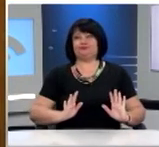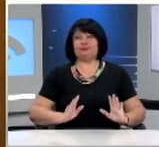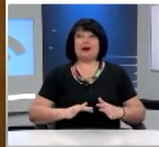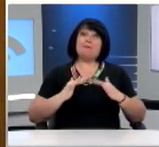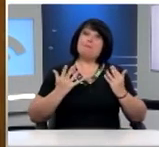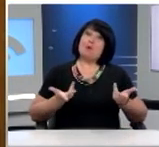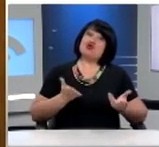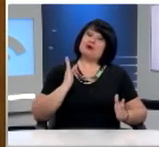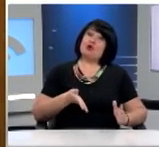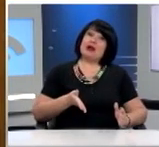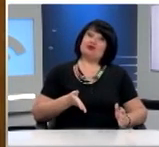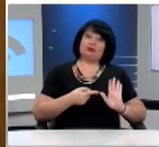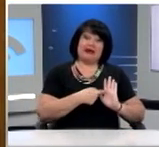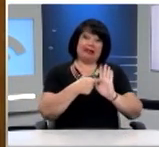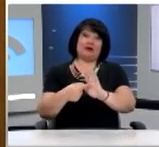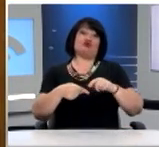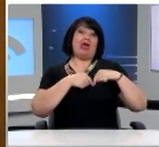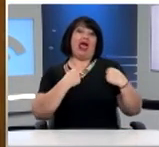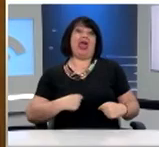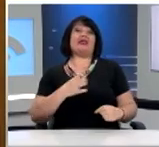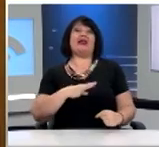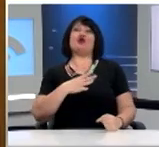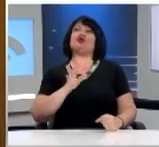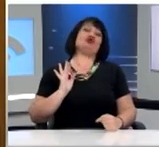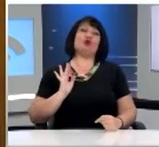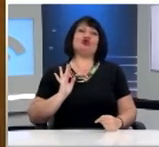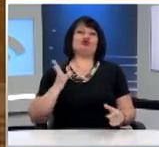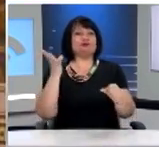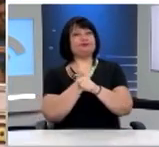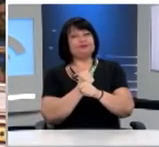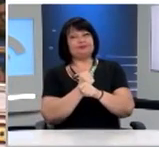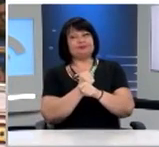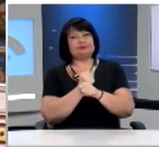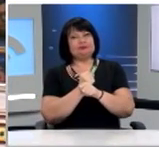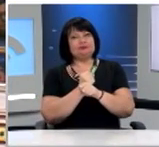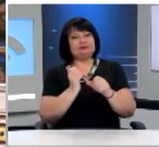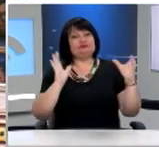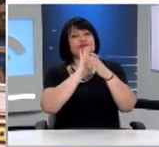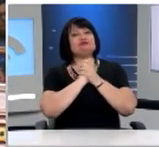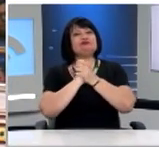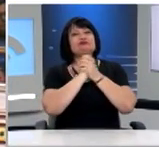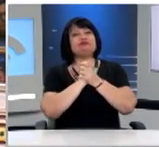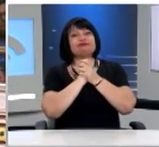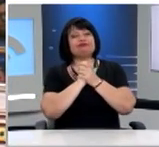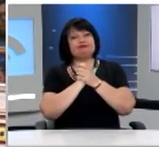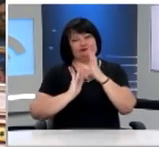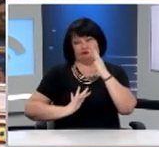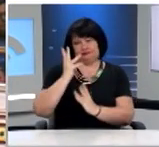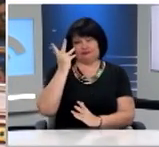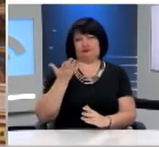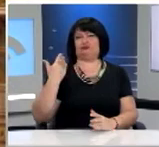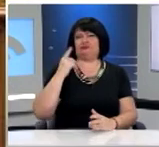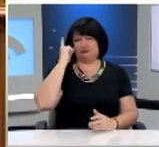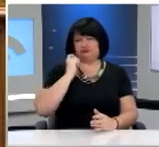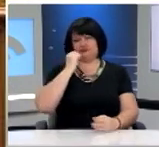όμως θα μπορέσουμε να προάγουμε τον εθελοντισμό εάν πρώτα δεν έχουμε επιτύχει κοινωνική συνοχή και ευημερία είναι βραίως γνωστό πως τα τελευταία